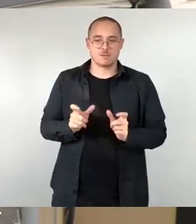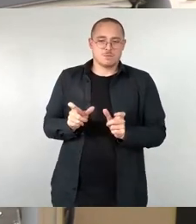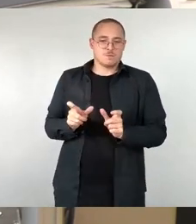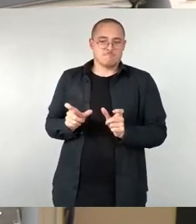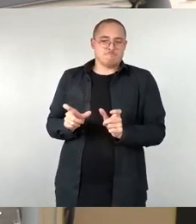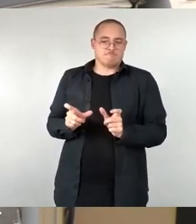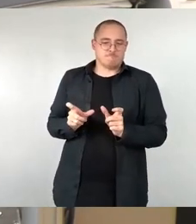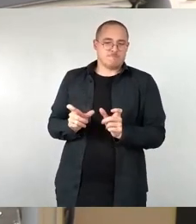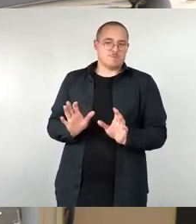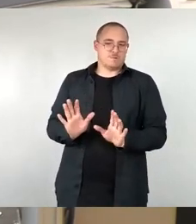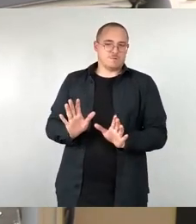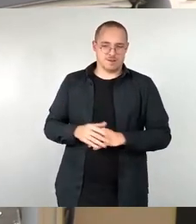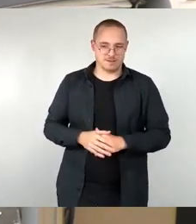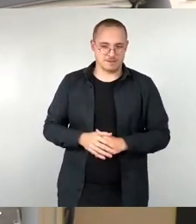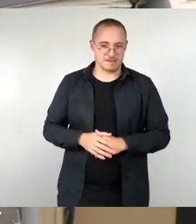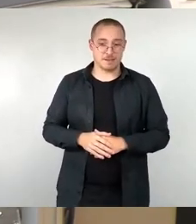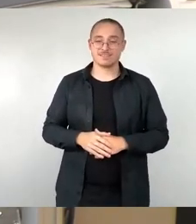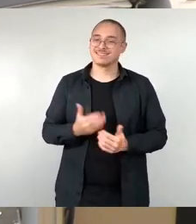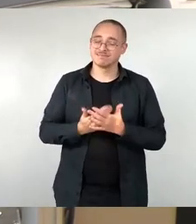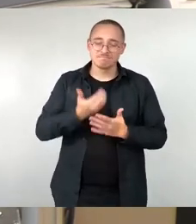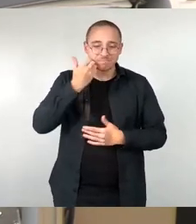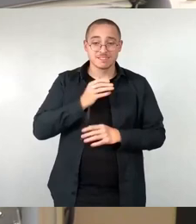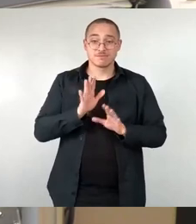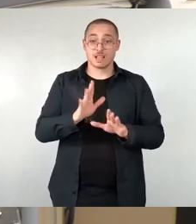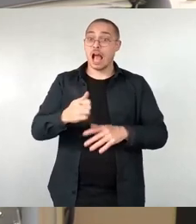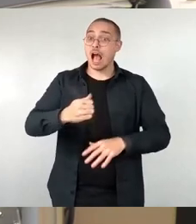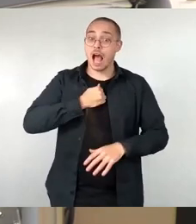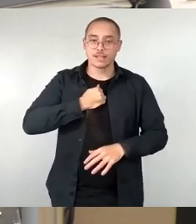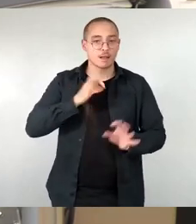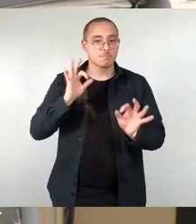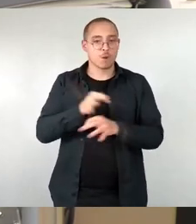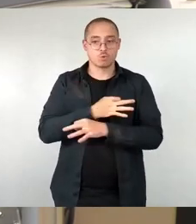Haben Sie keine Angst vor der für Klimaschutz engagierten Zivilgesellschaft.